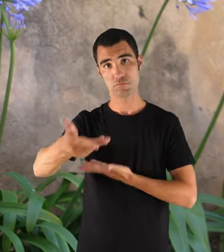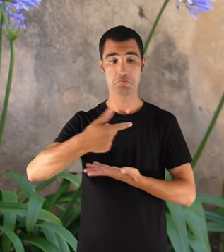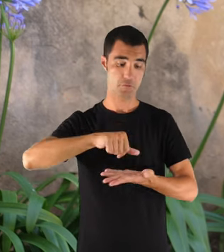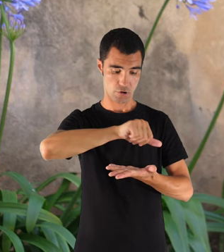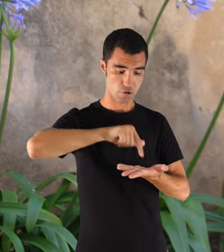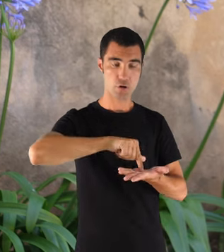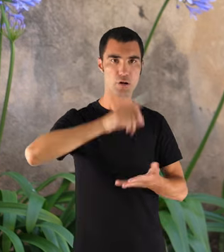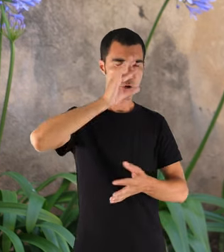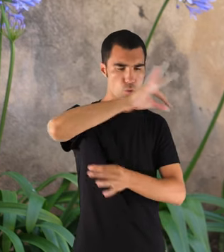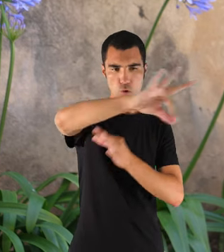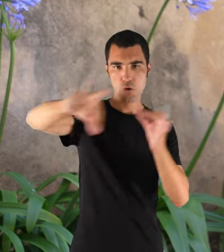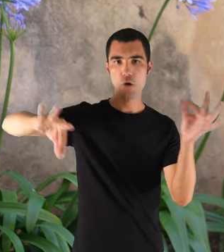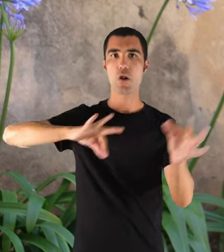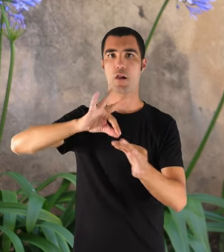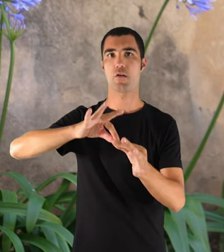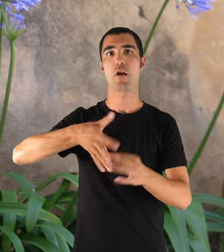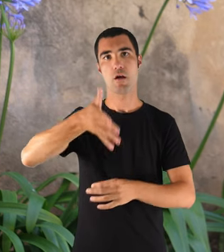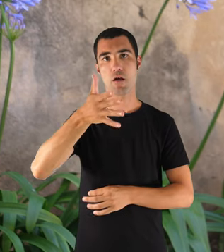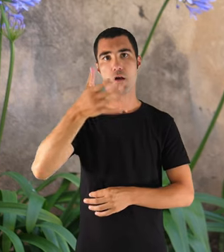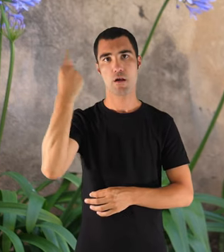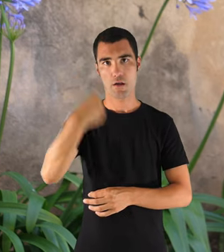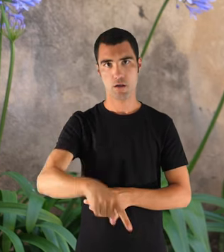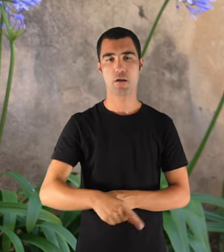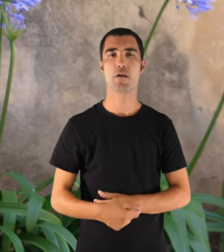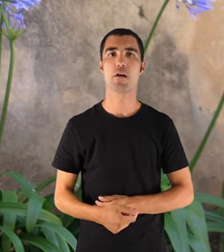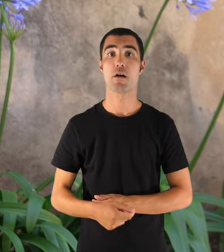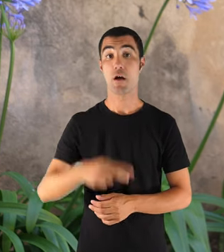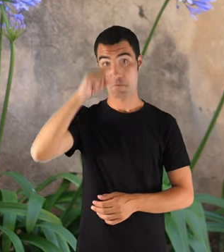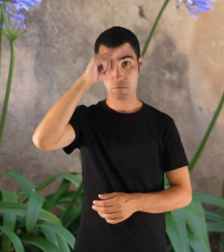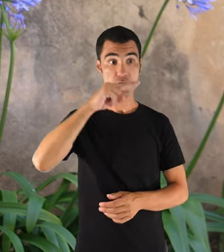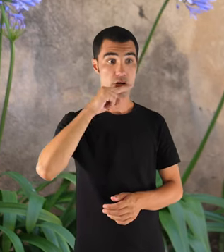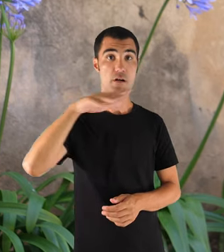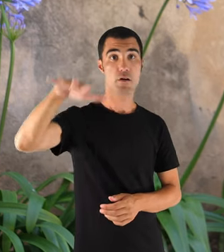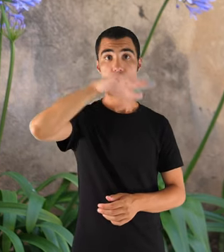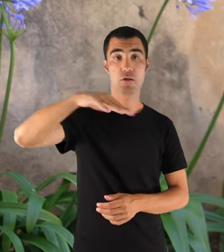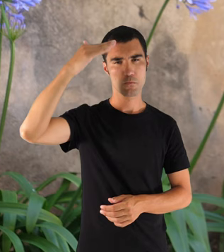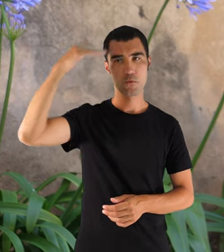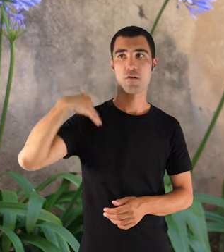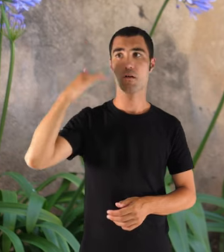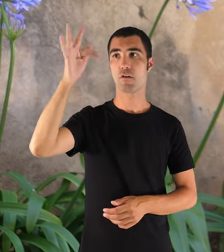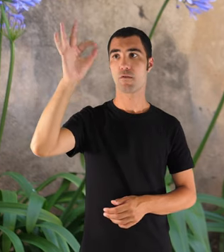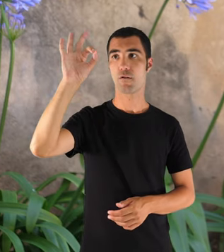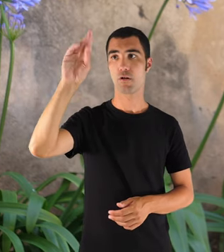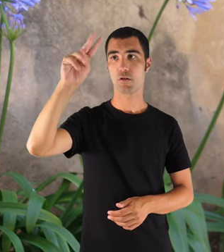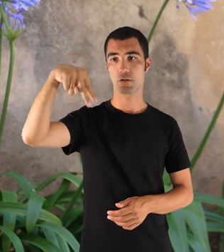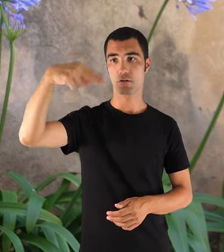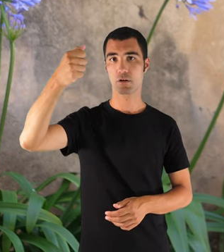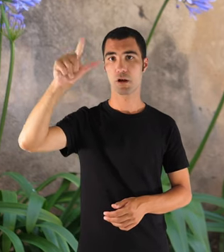oli per tot l'any. I a mon pare li duen, de per forn a l'uig, sempre li duen